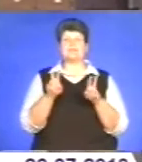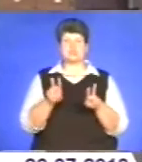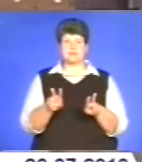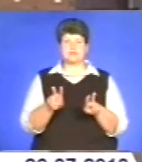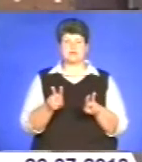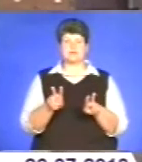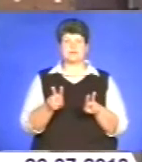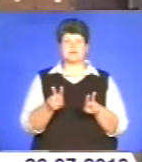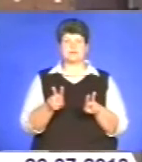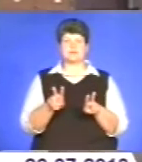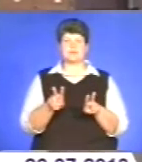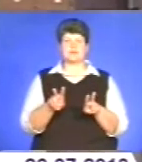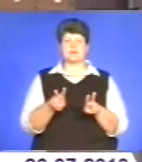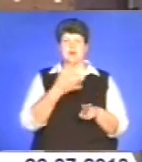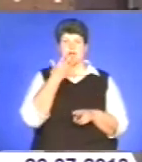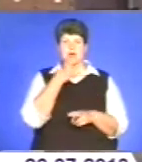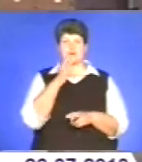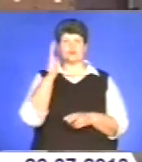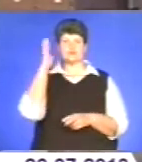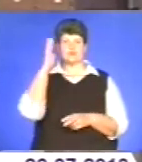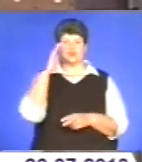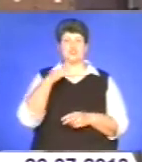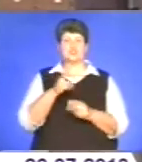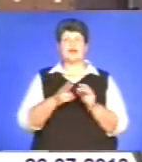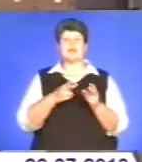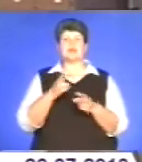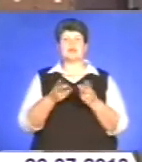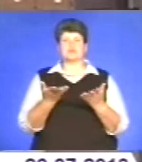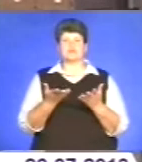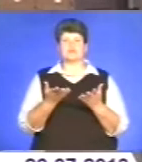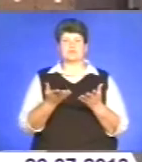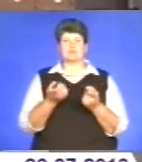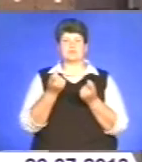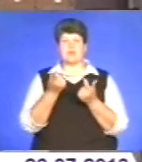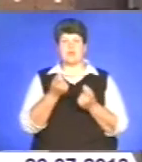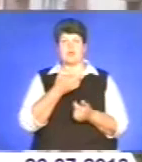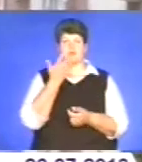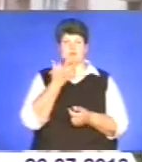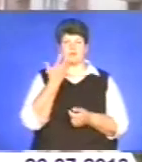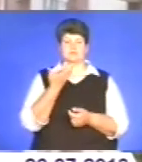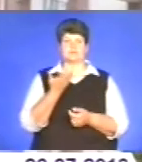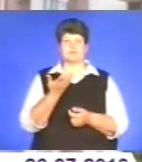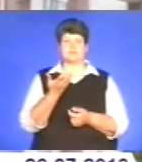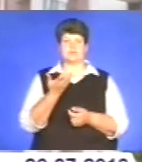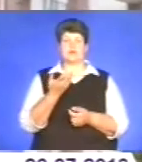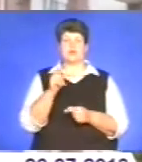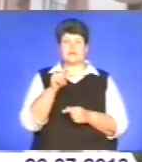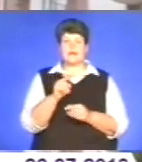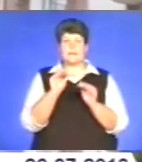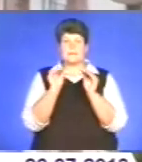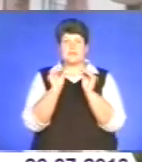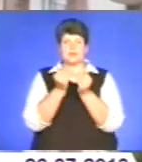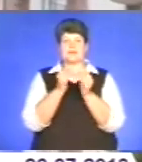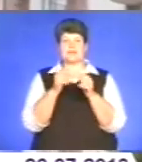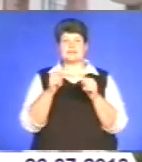з гарячою водою, жаліються, що недостатня циркуляція, холодна вода. Ось така в мініатюрі схема